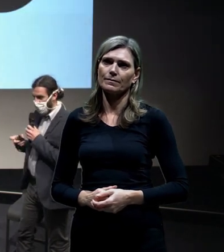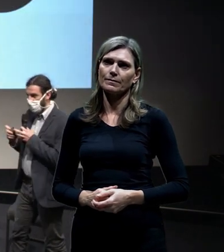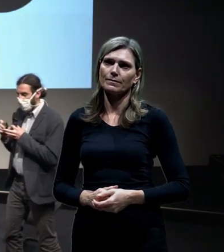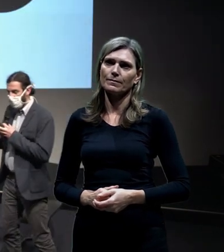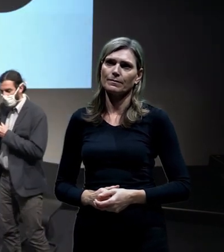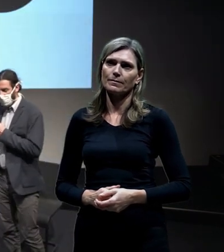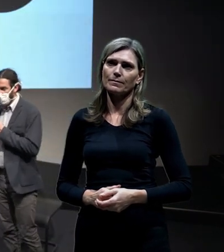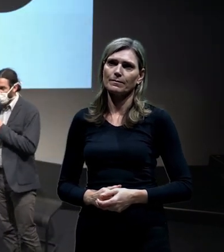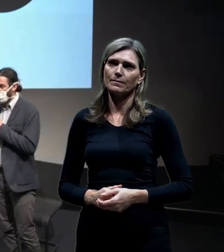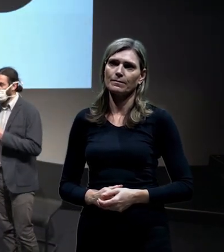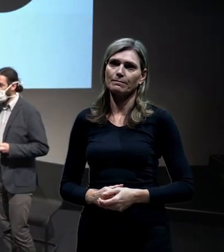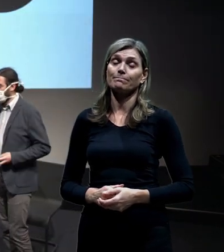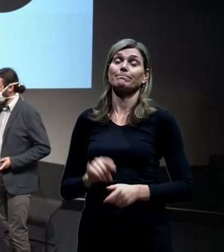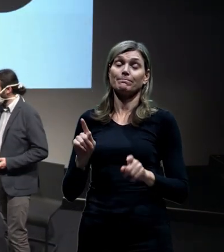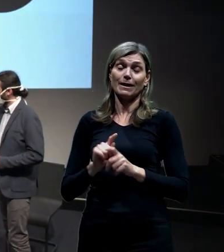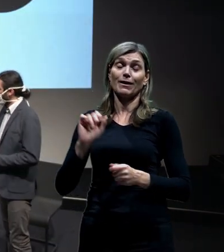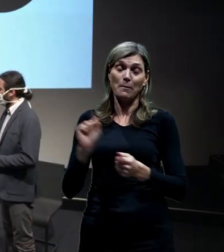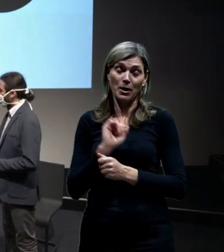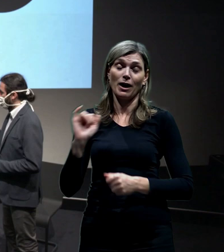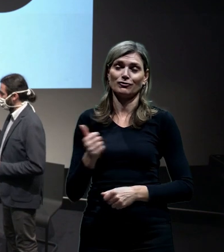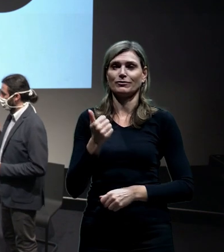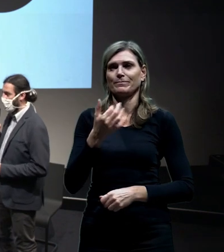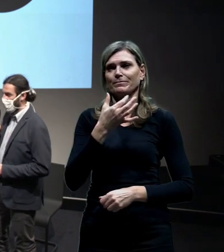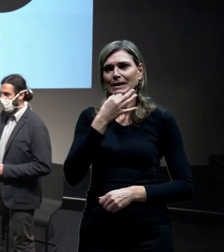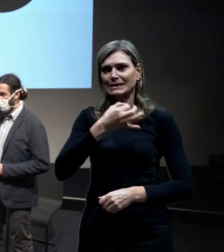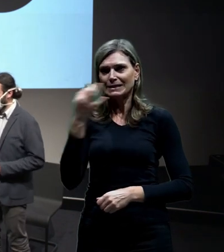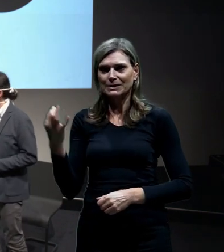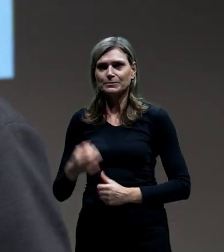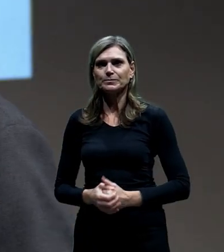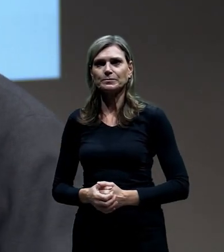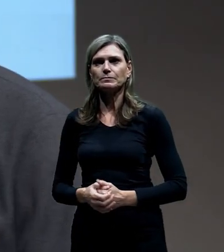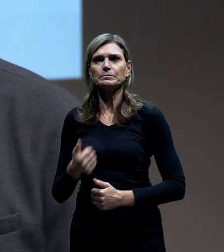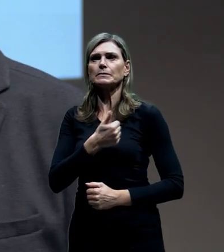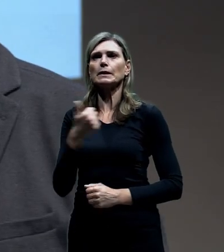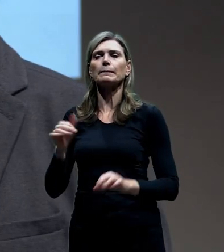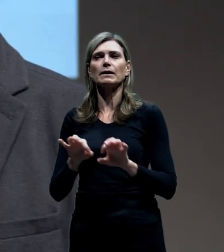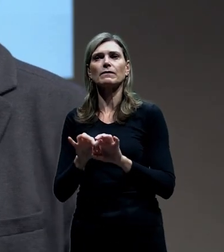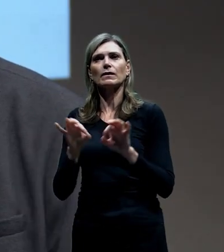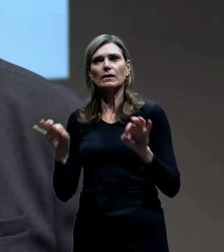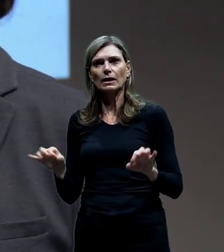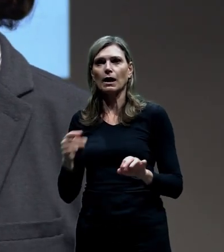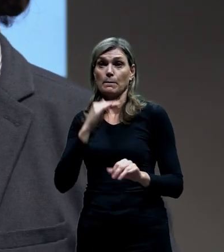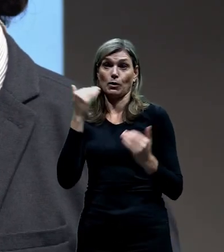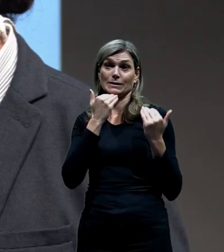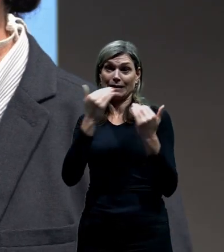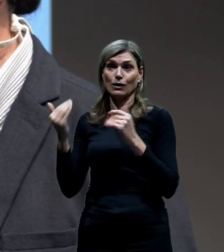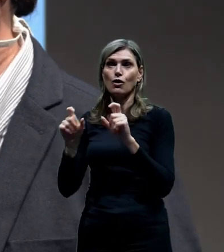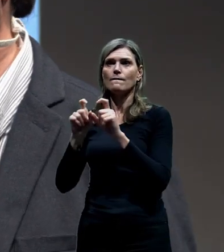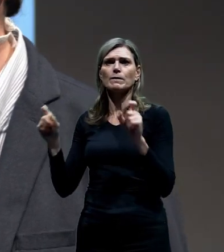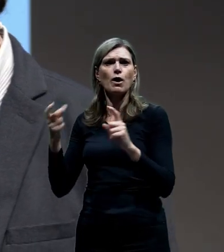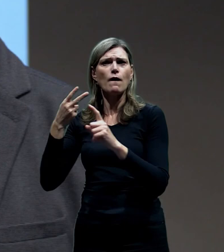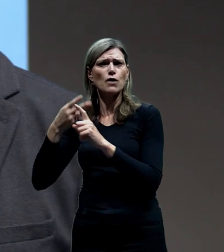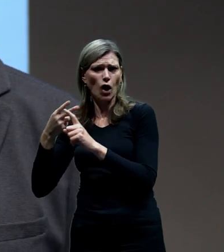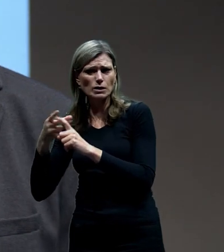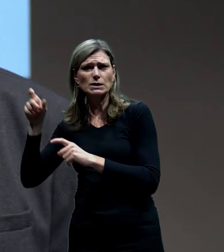Tak ještě jednou dobrý den. Já bych na začátek hrozně moc poděkoval firmě Forer Roads